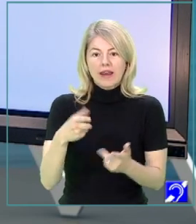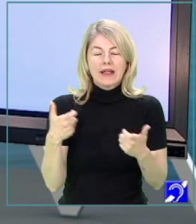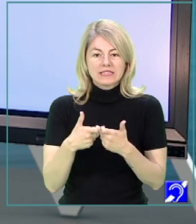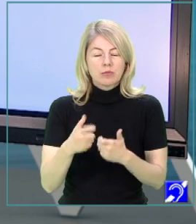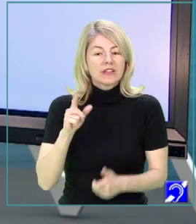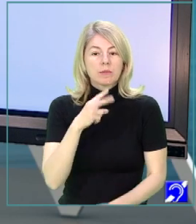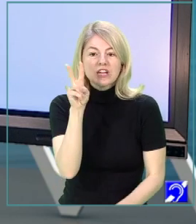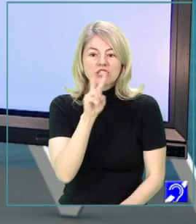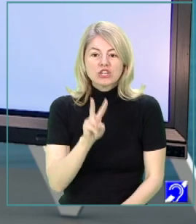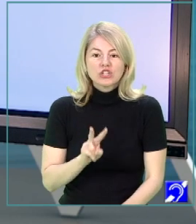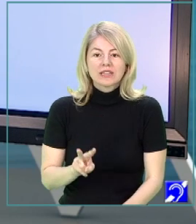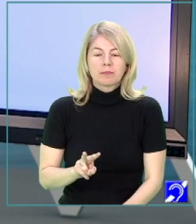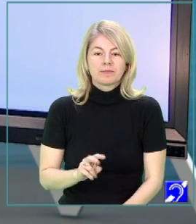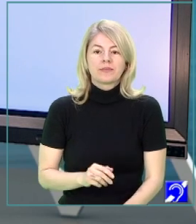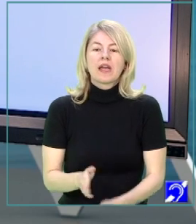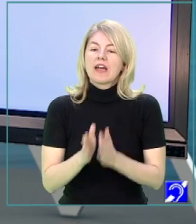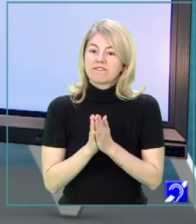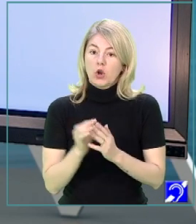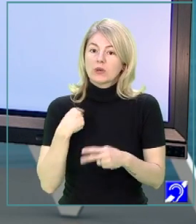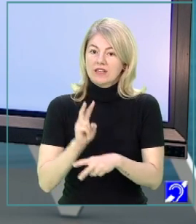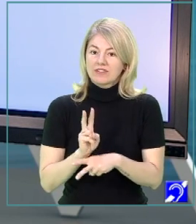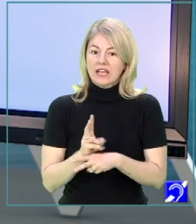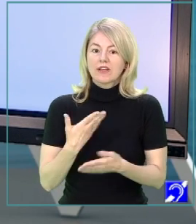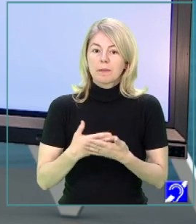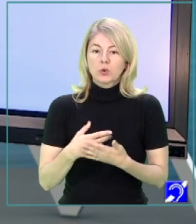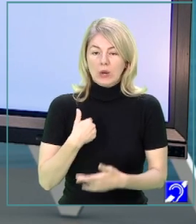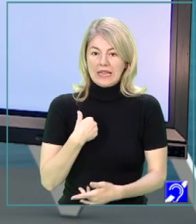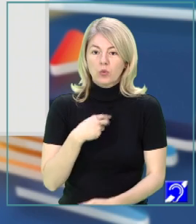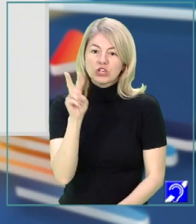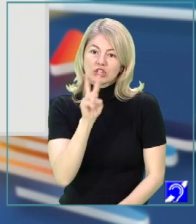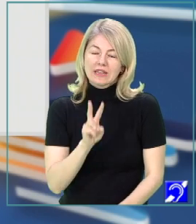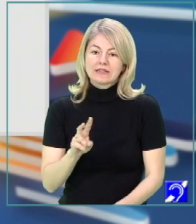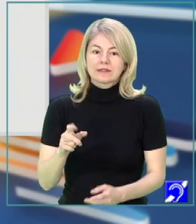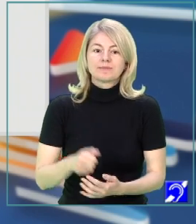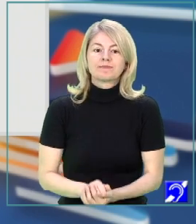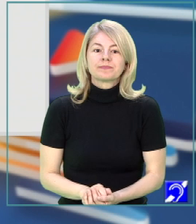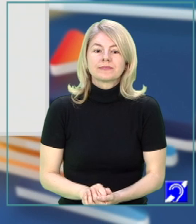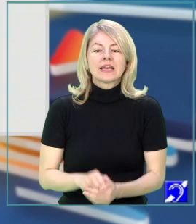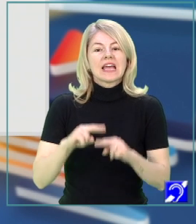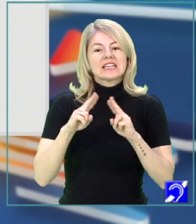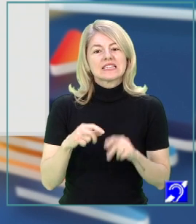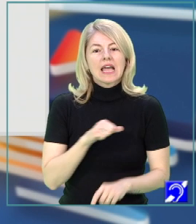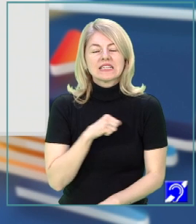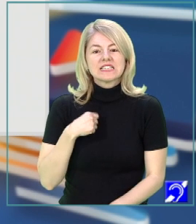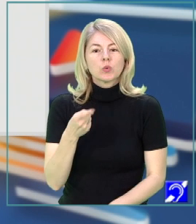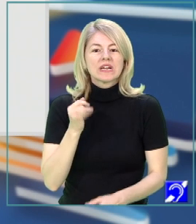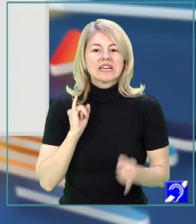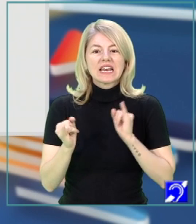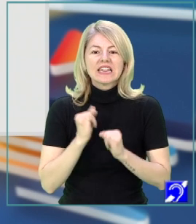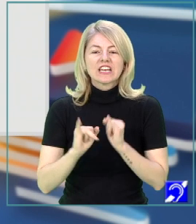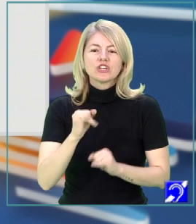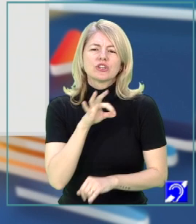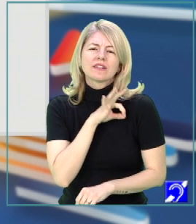trebuie să citim textul. Așa că vă rog să fiți atenți pentru că voi citi textul. Stai singură în grădină și